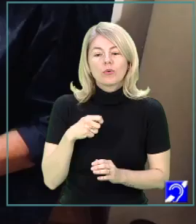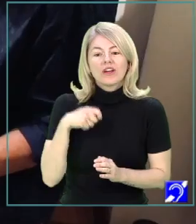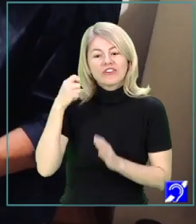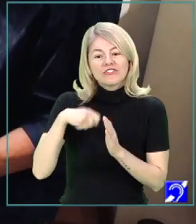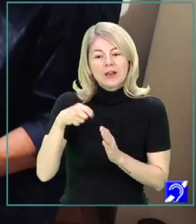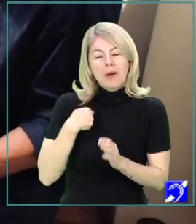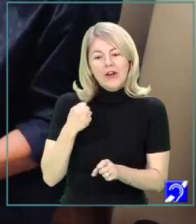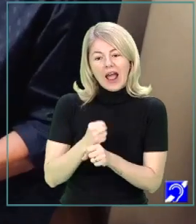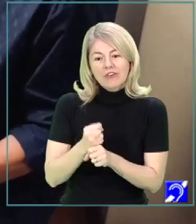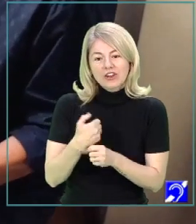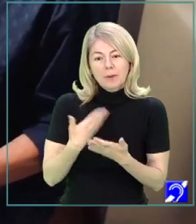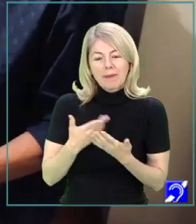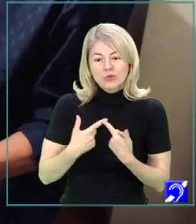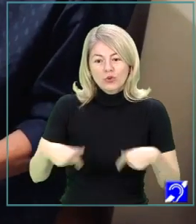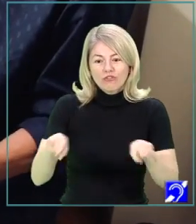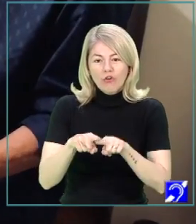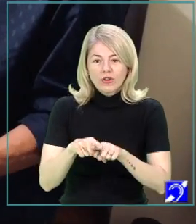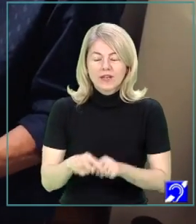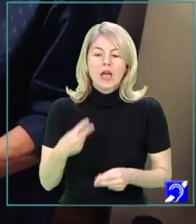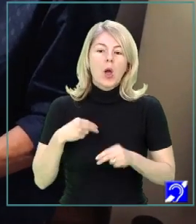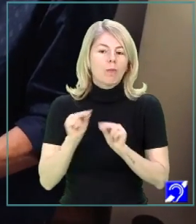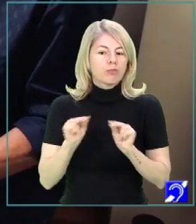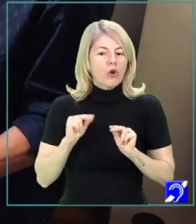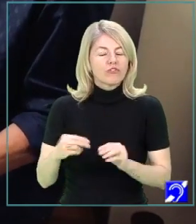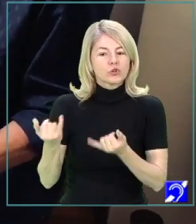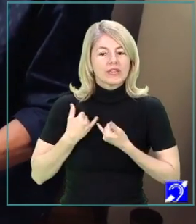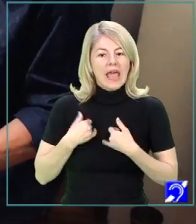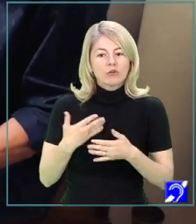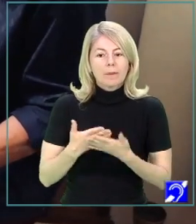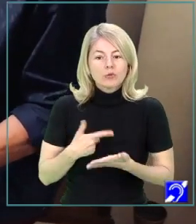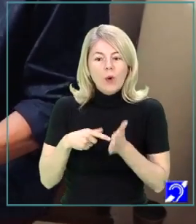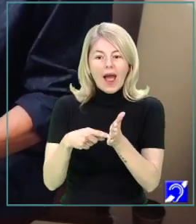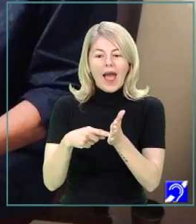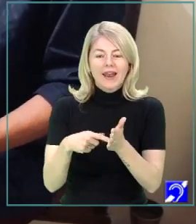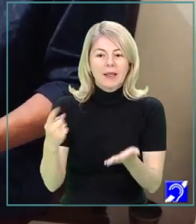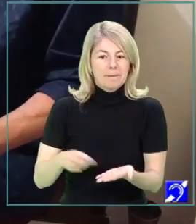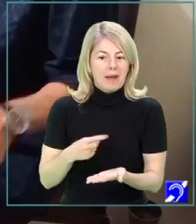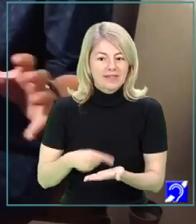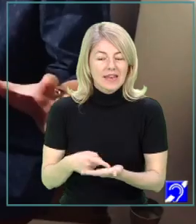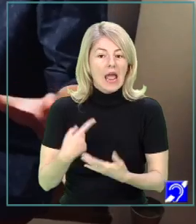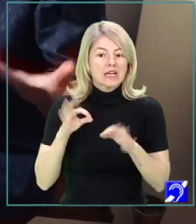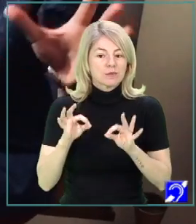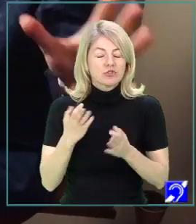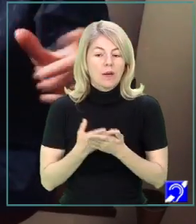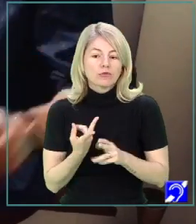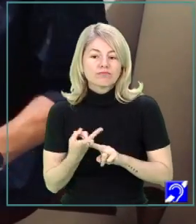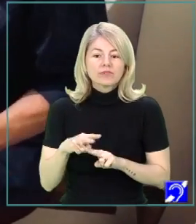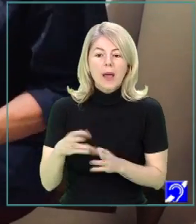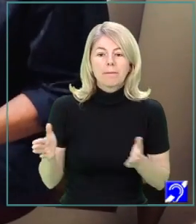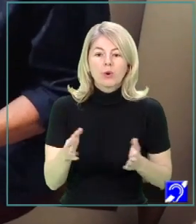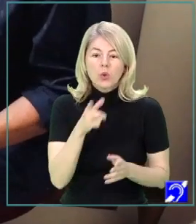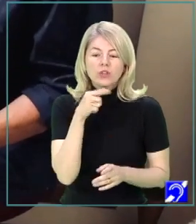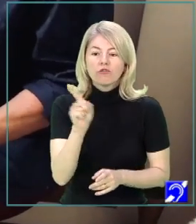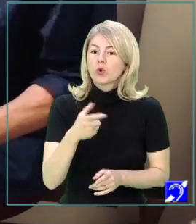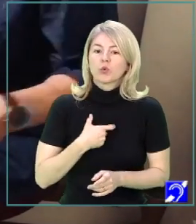televiziunii publice, prin intermediul profesorilor care sunt acolo special pentru a suplini perioada în